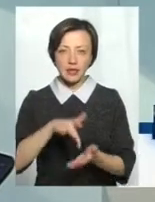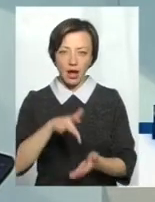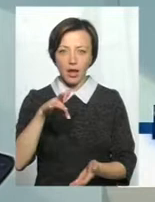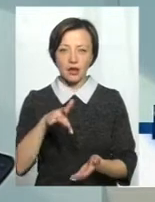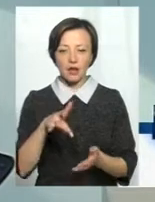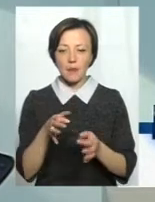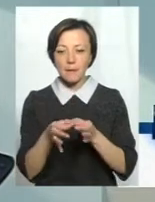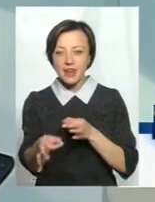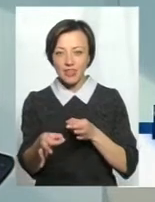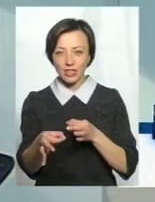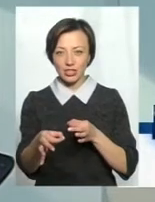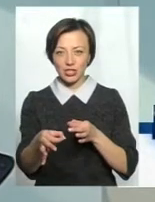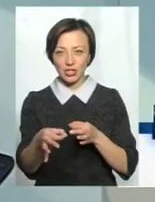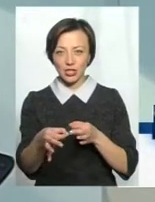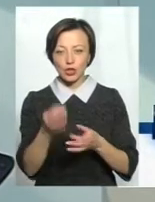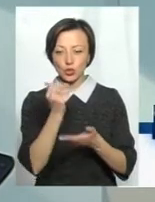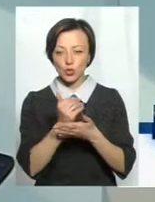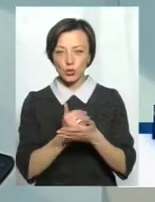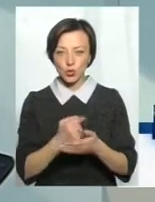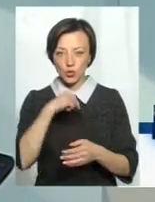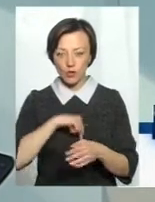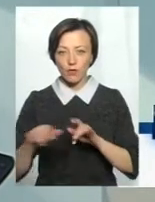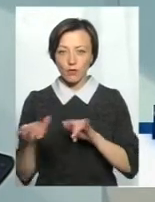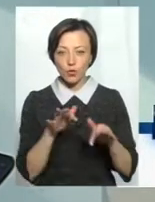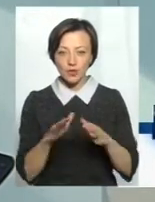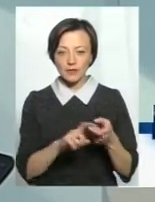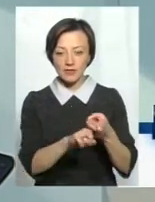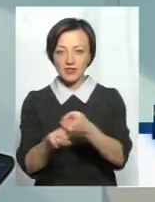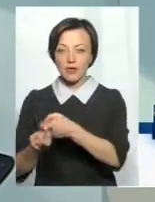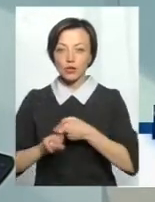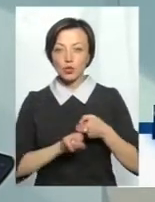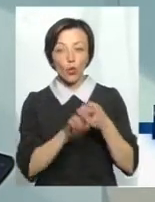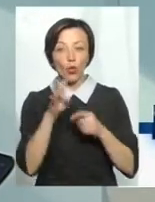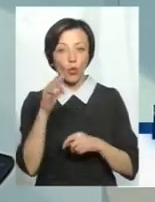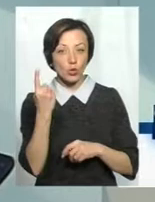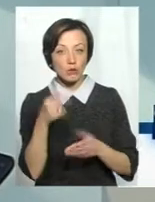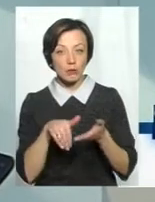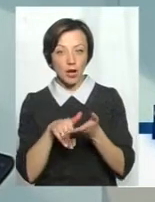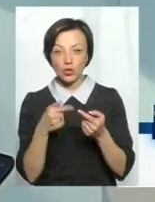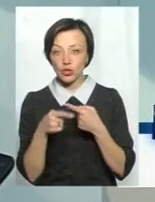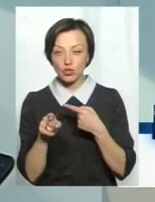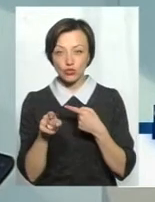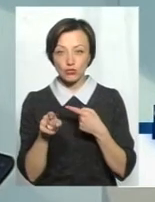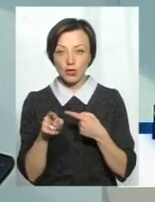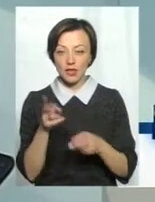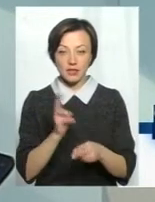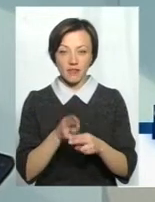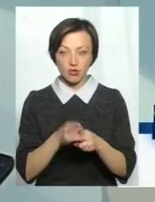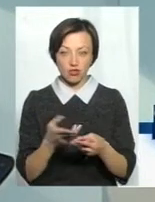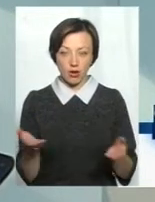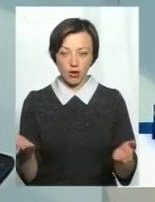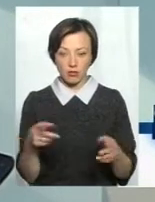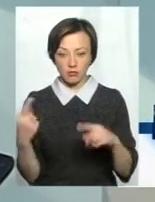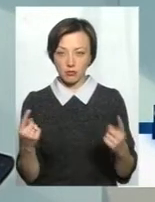і периферичних структур в русі і взаємозв'язку. Але один метод іншому не заважає.